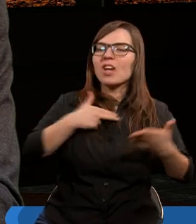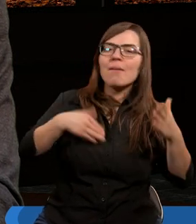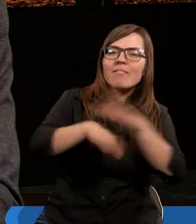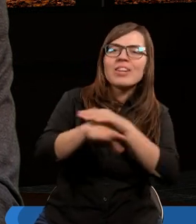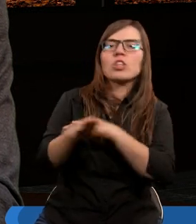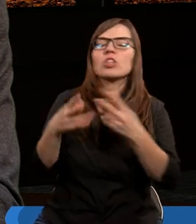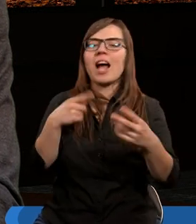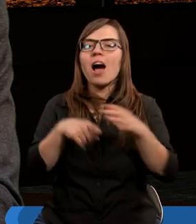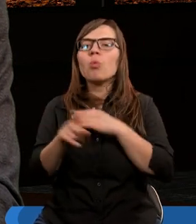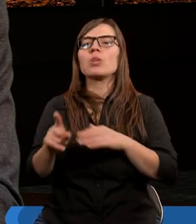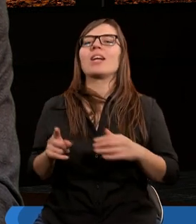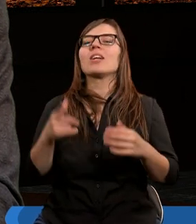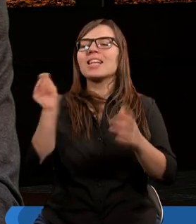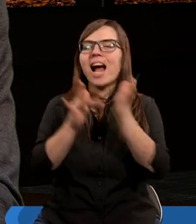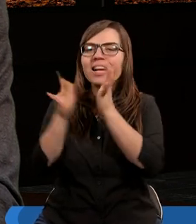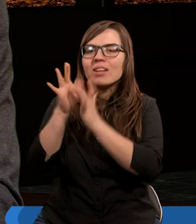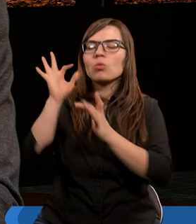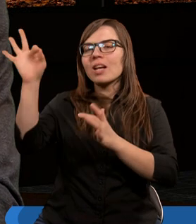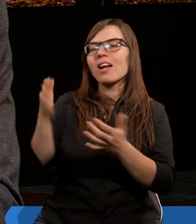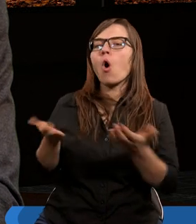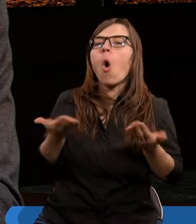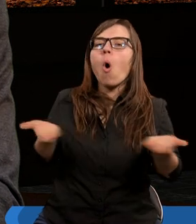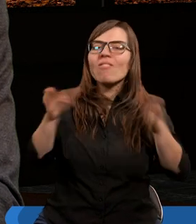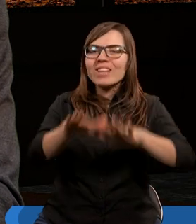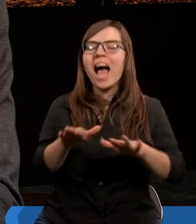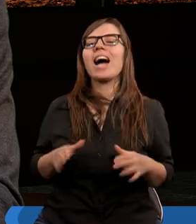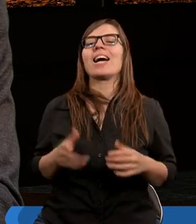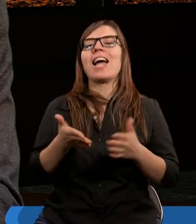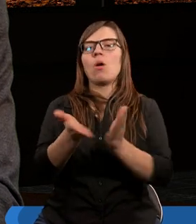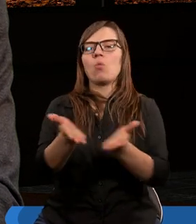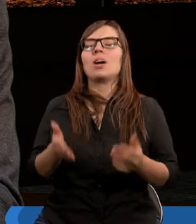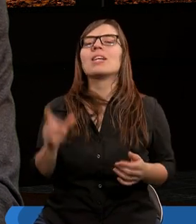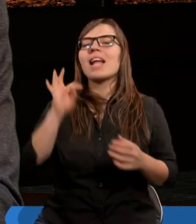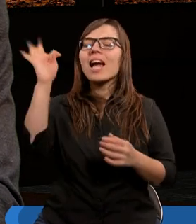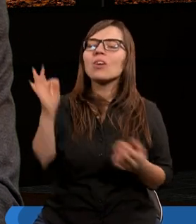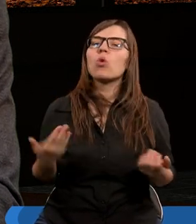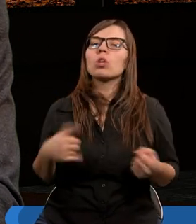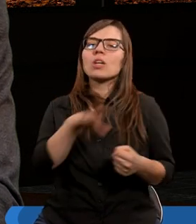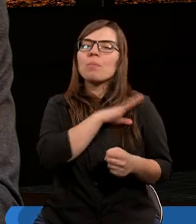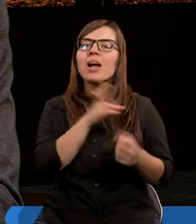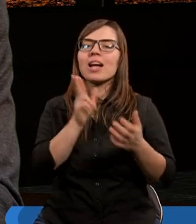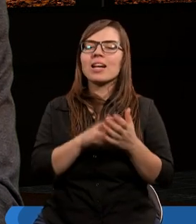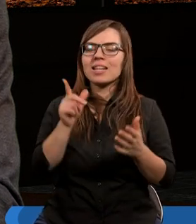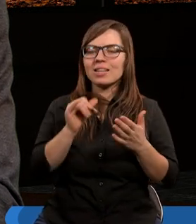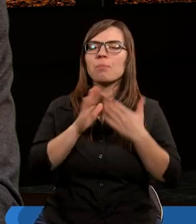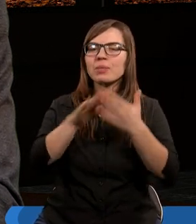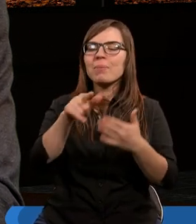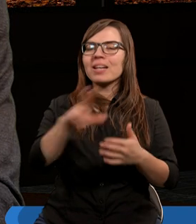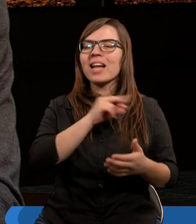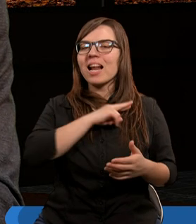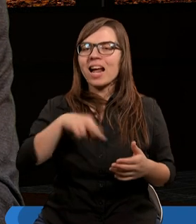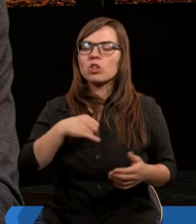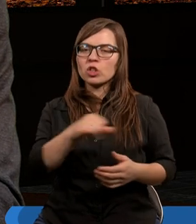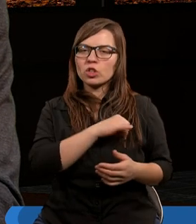Dziękujemy za Jezusa Chrystusa, za Jego ofiarę, za Jego śmierć i za przebaczenie, jakie nam